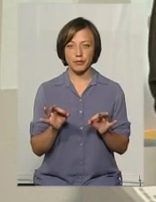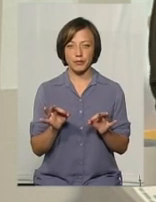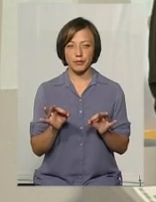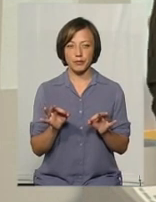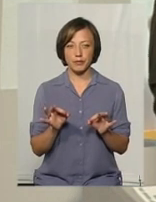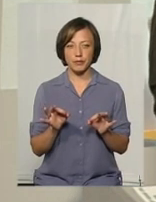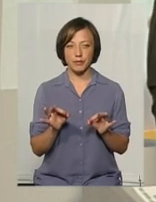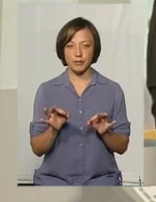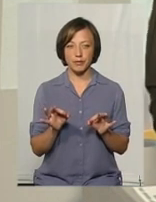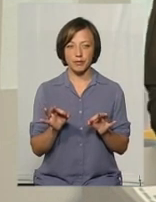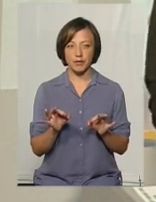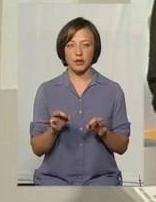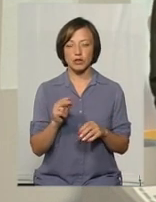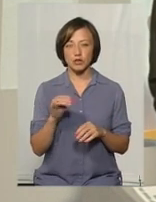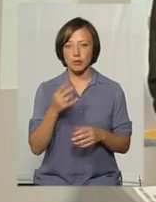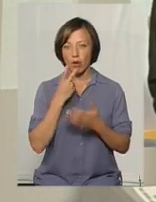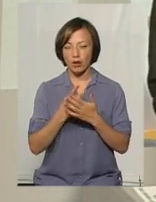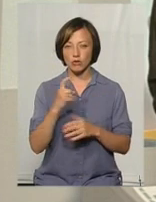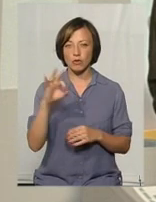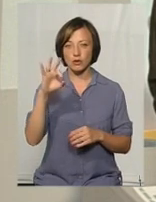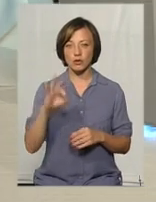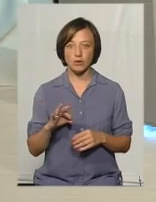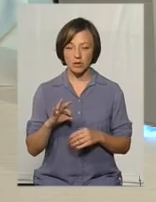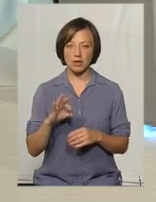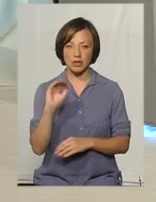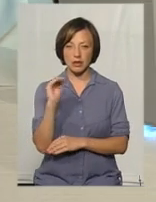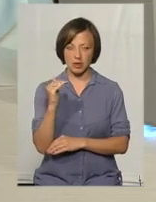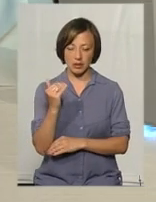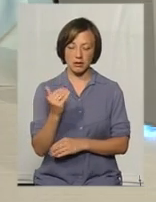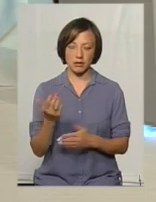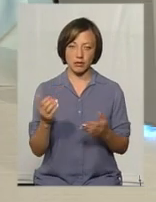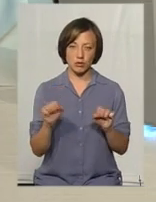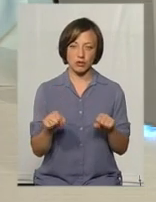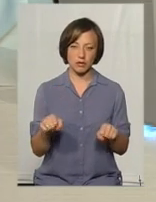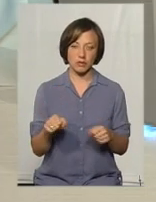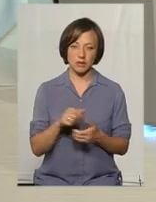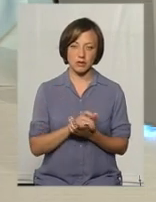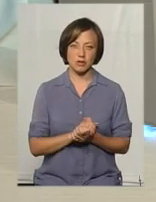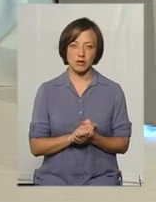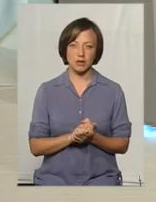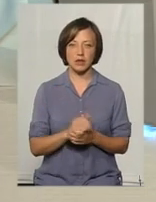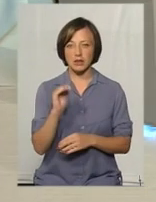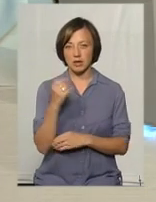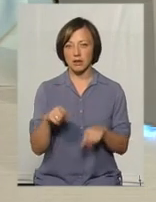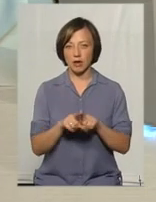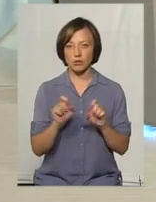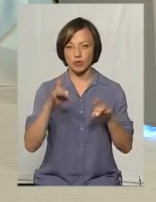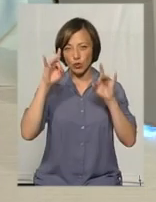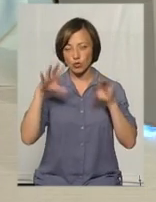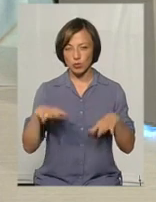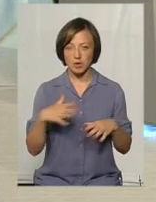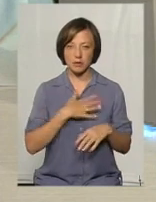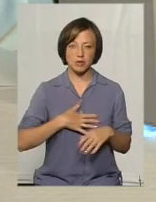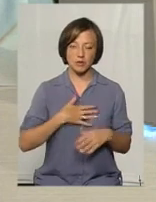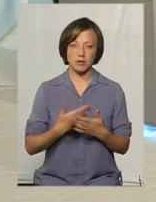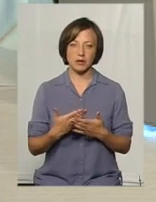ні, ну, чи воно показує на 100% там... Достовірність. Да, достовірність саме. Адже дитина також може розгубитись,